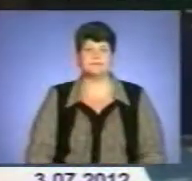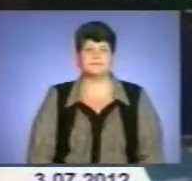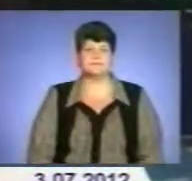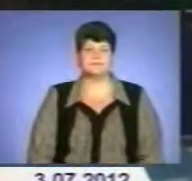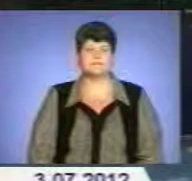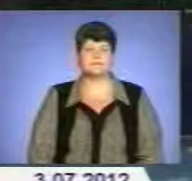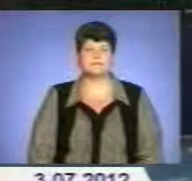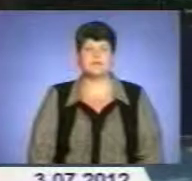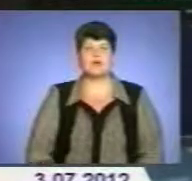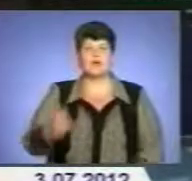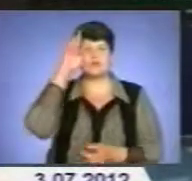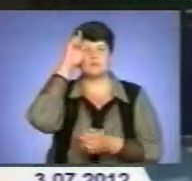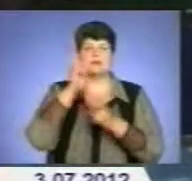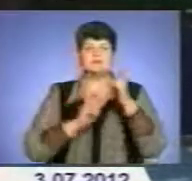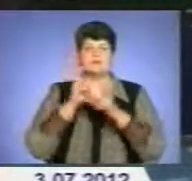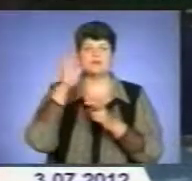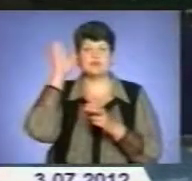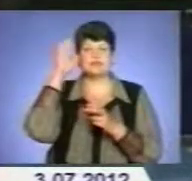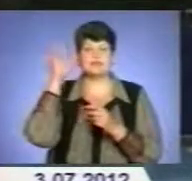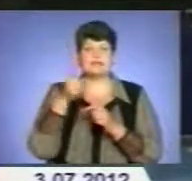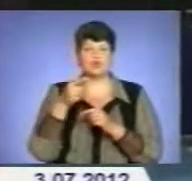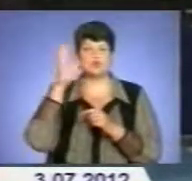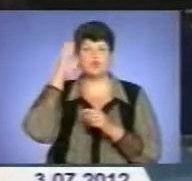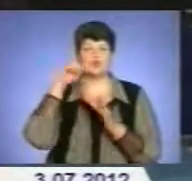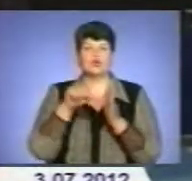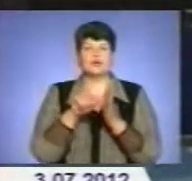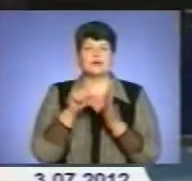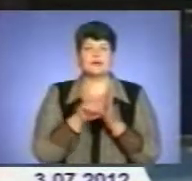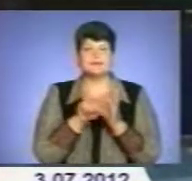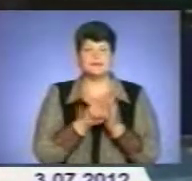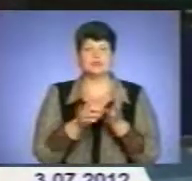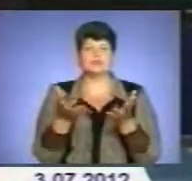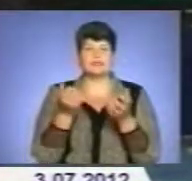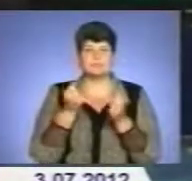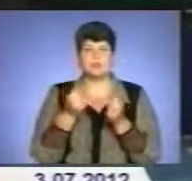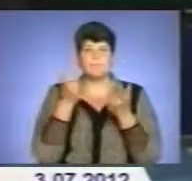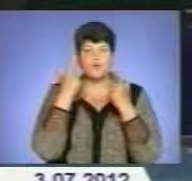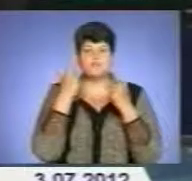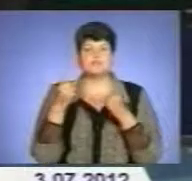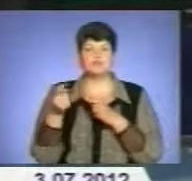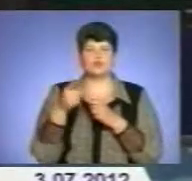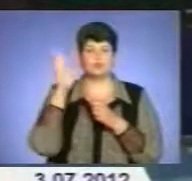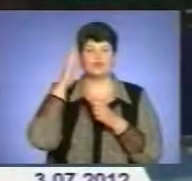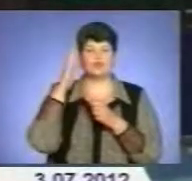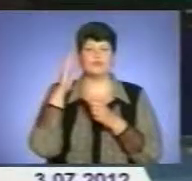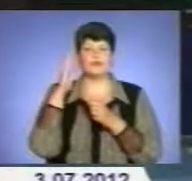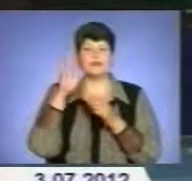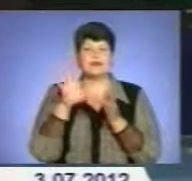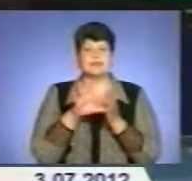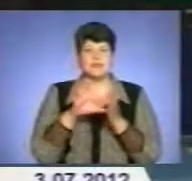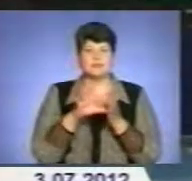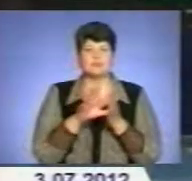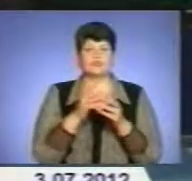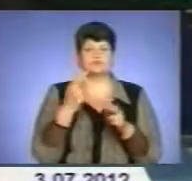Комунальне підприємство «Тернопільводоканал» отримало чергове попередження від «Тернопільобленерго» про припинення електропостачання.